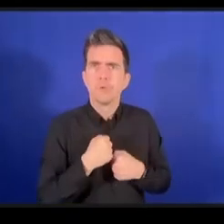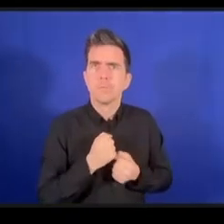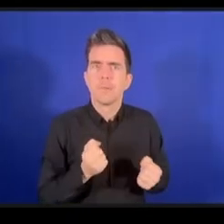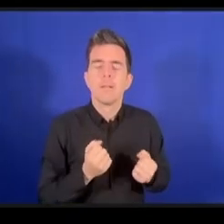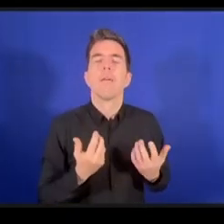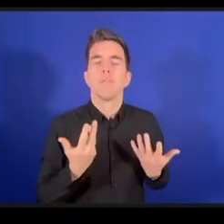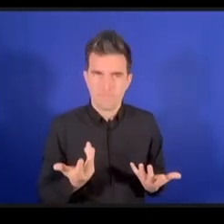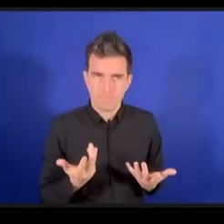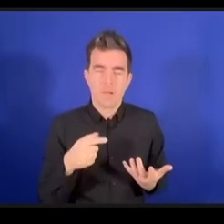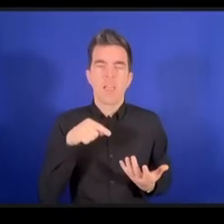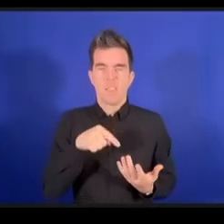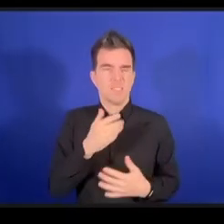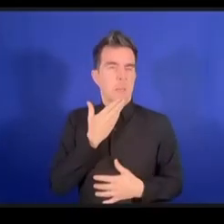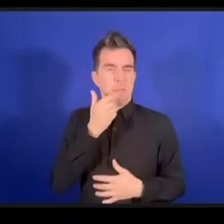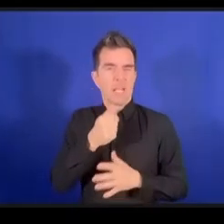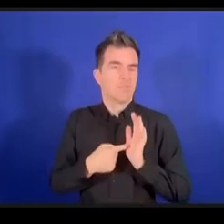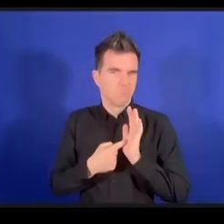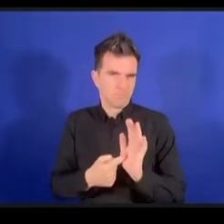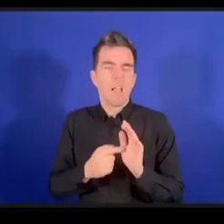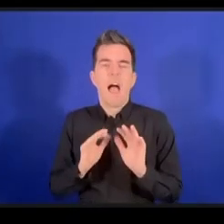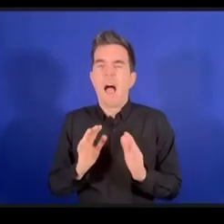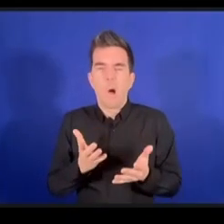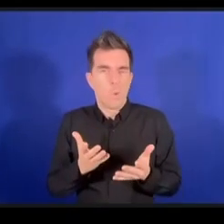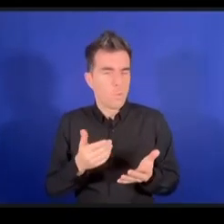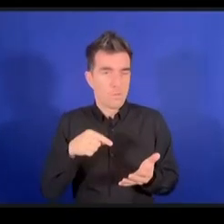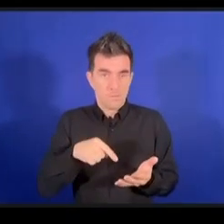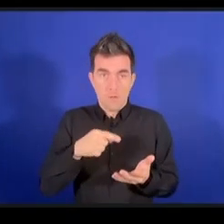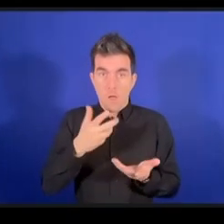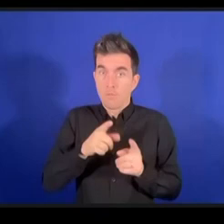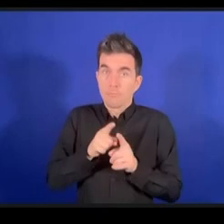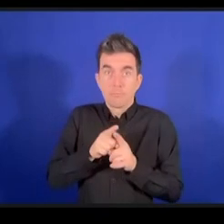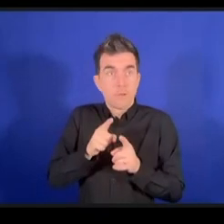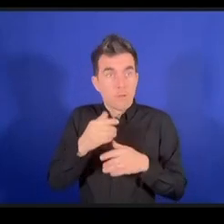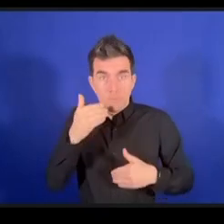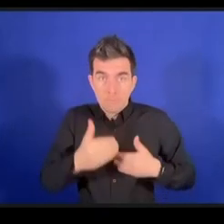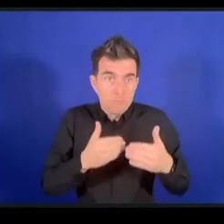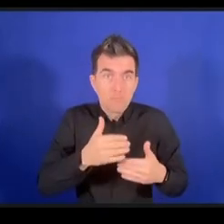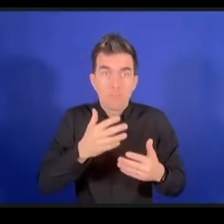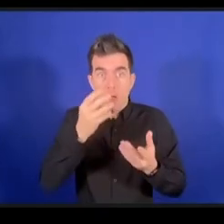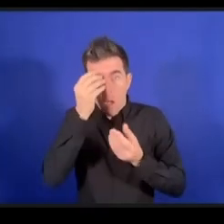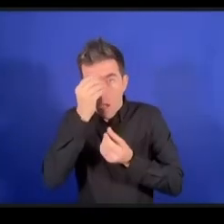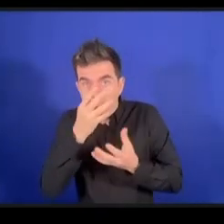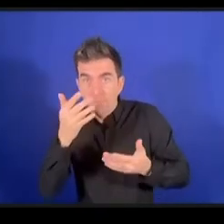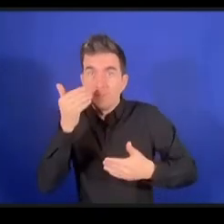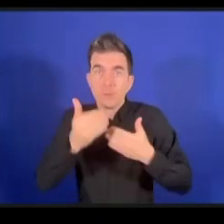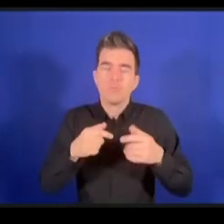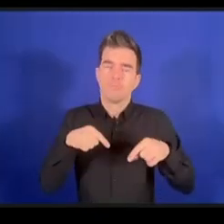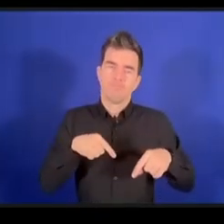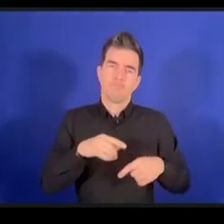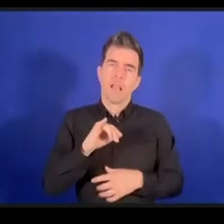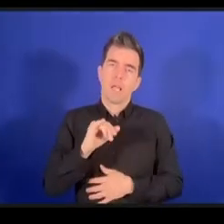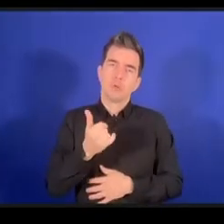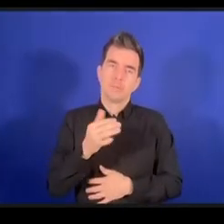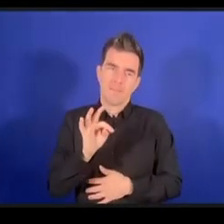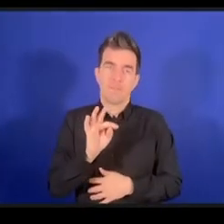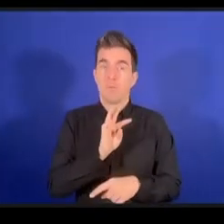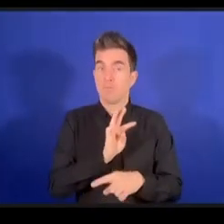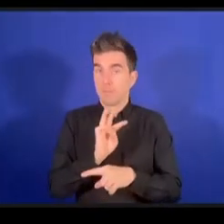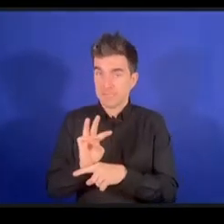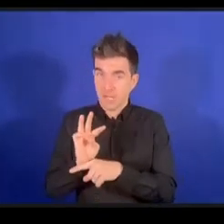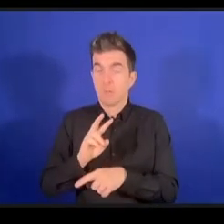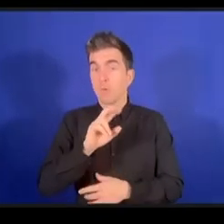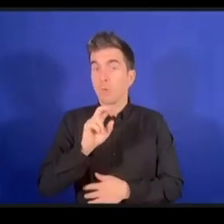وهذا أيضا كان من الأمور التي وضعت على موقع الاجف لطباطه في 2023